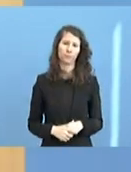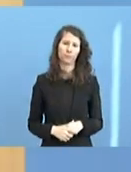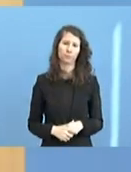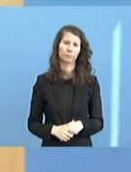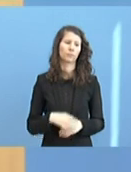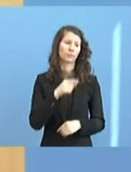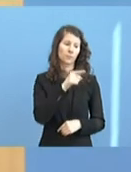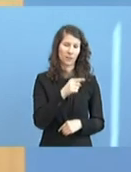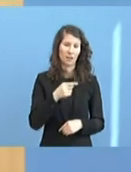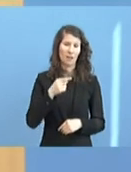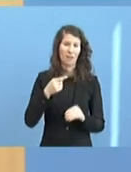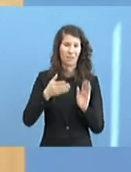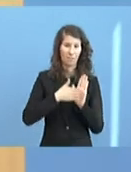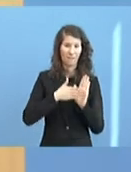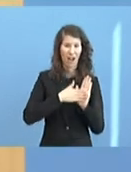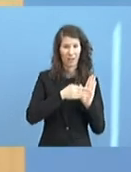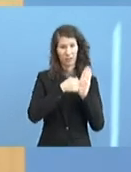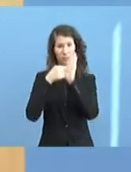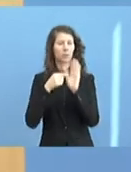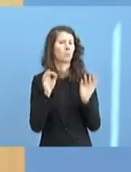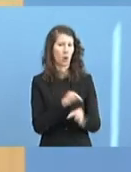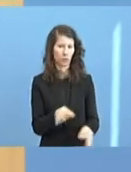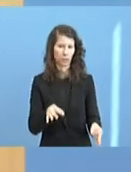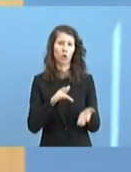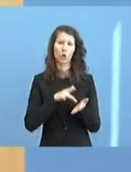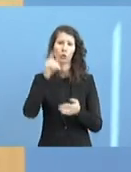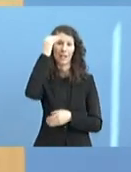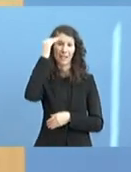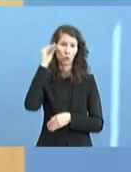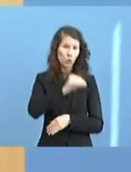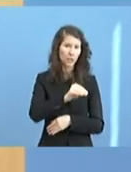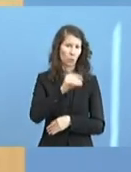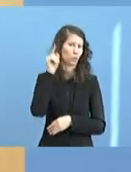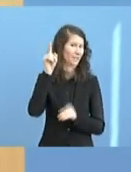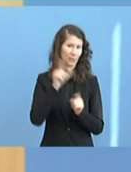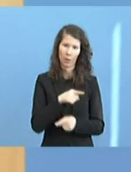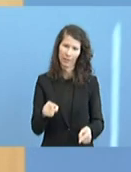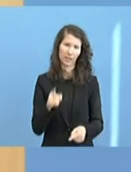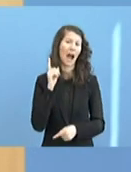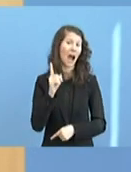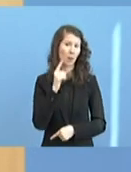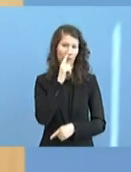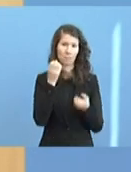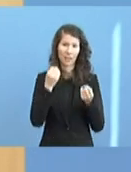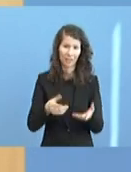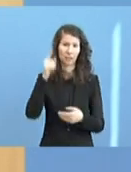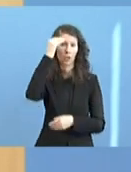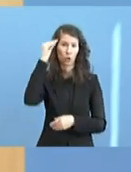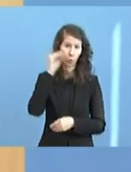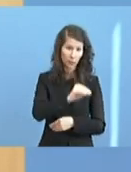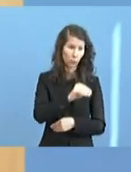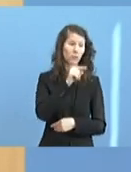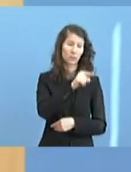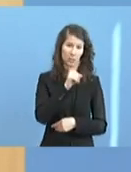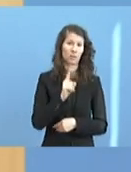sie erstmal gar nichts. Denn die Kündigung soll ja nicht ausgesprochen werden. Aber wenn es dazu kommt, müssten sie eben glaubhaft